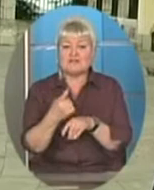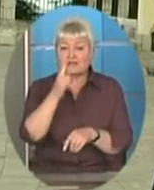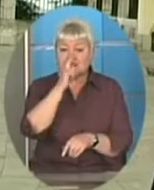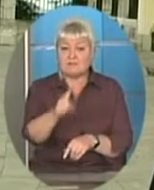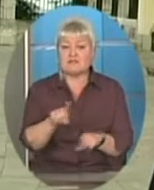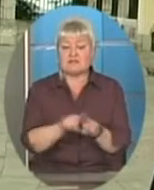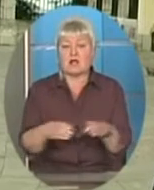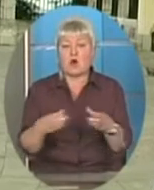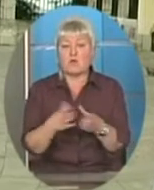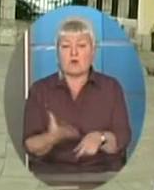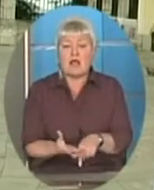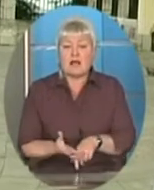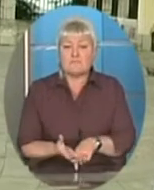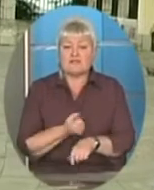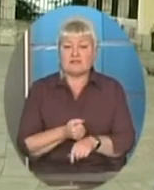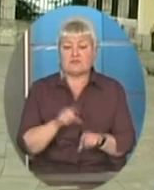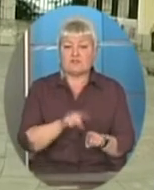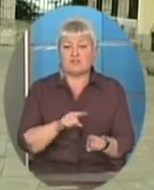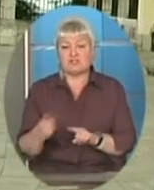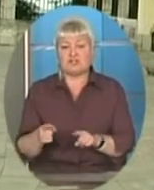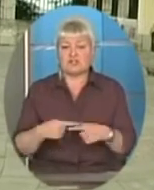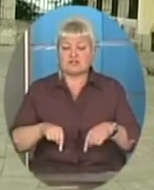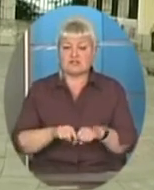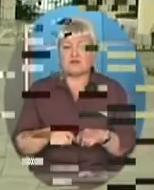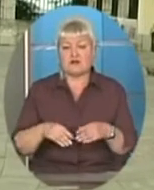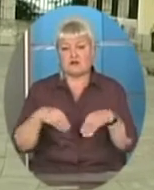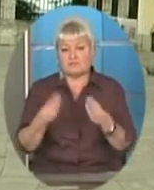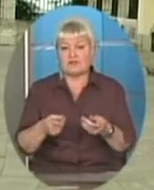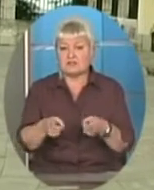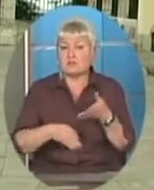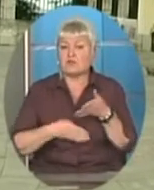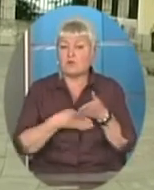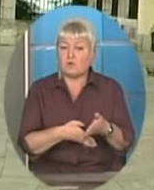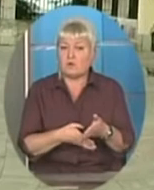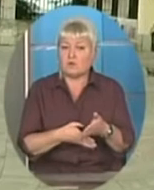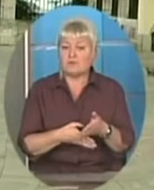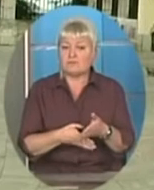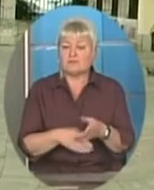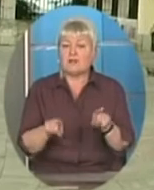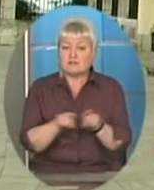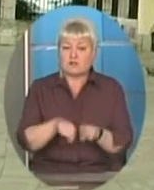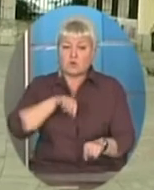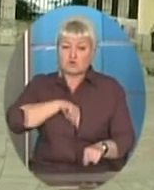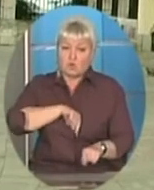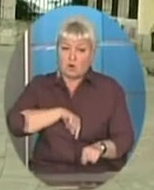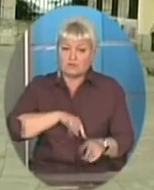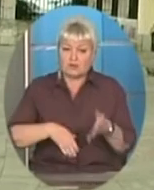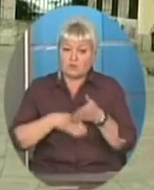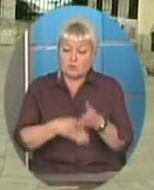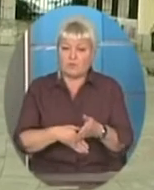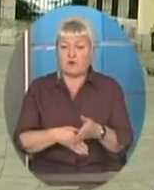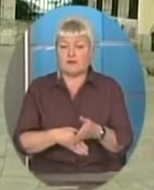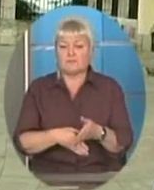така група підтримки, де в тих чи інших сферах стараємося дати їм допомогу. Це є також як духовна допомога, тобто цей духовний